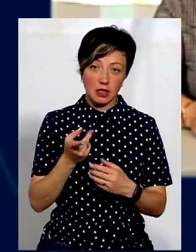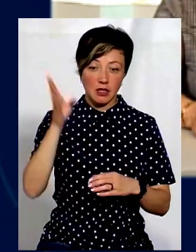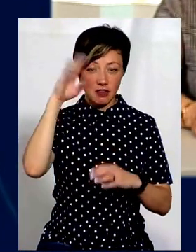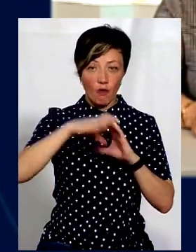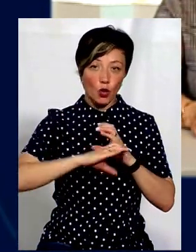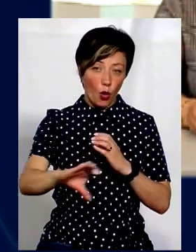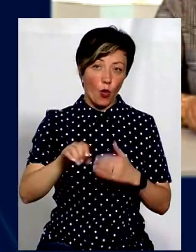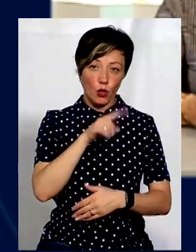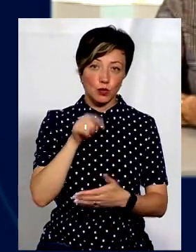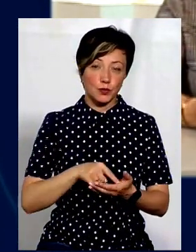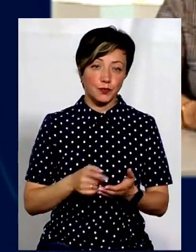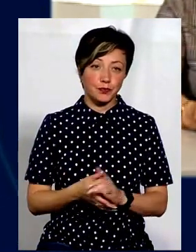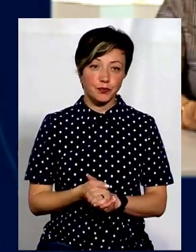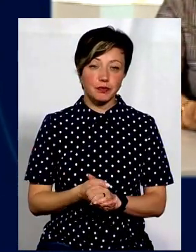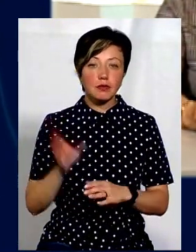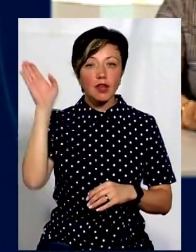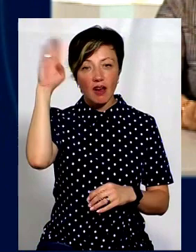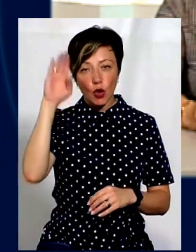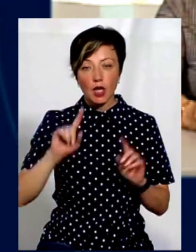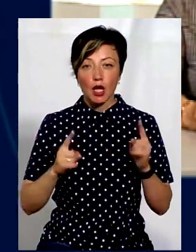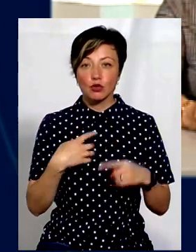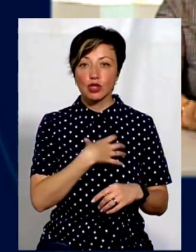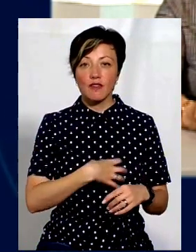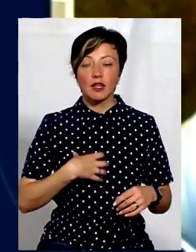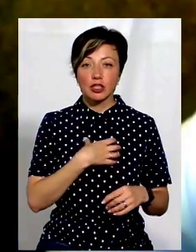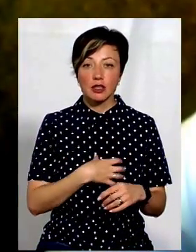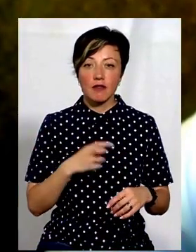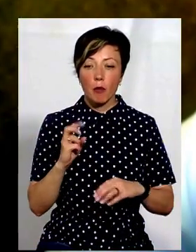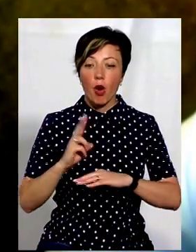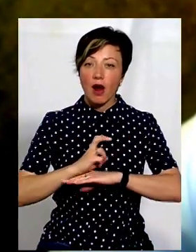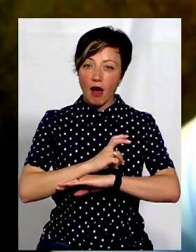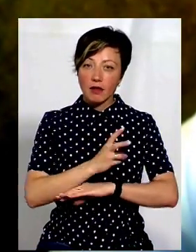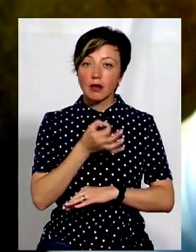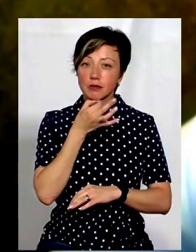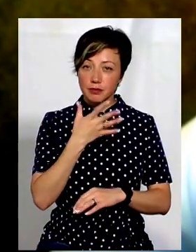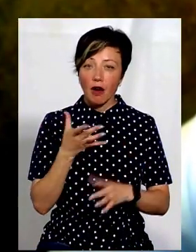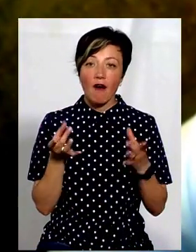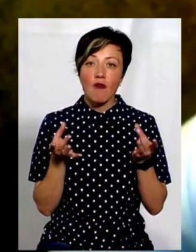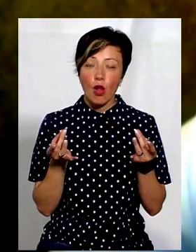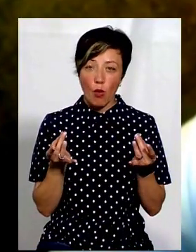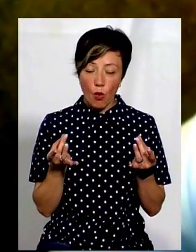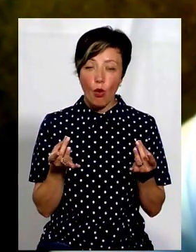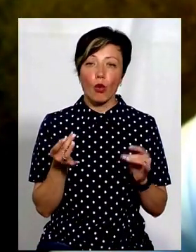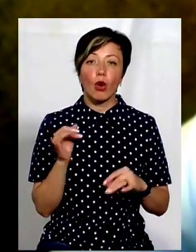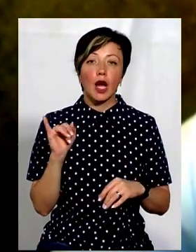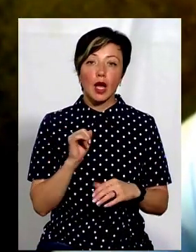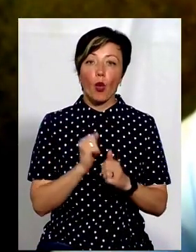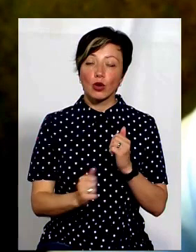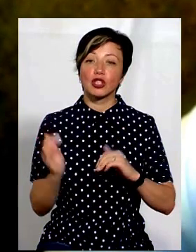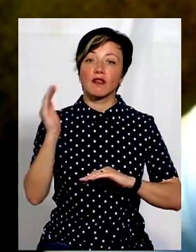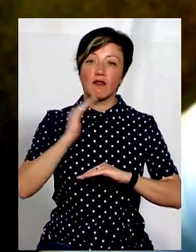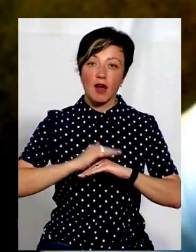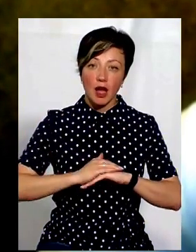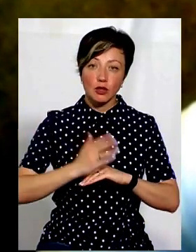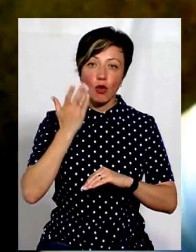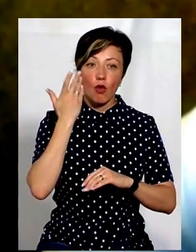Ну, дивіться, вода дуже важлива, тому що равлик любить вологу. І кожен вечір,